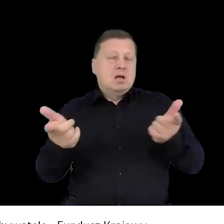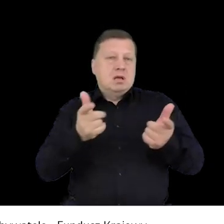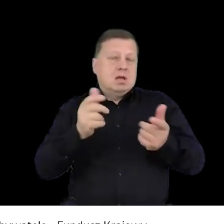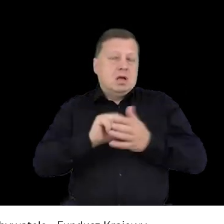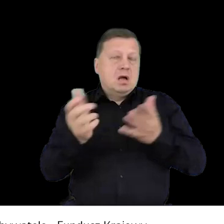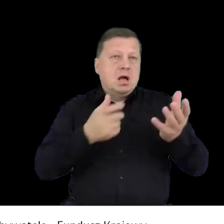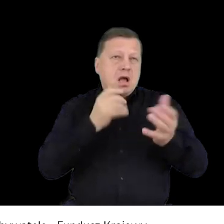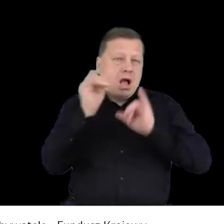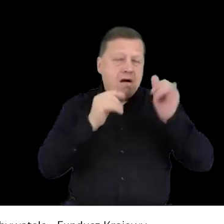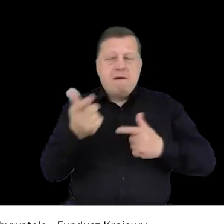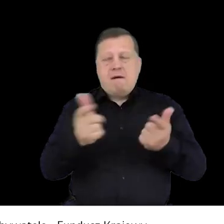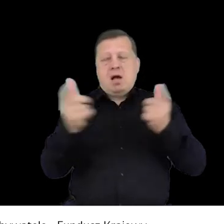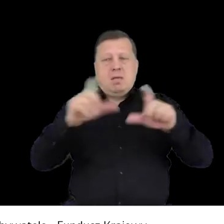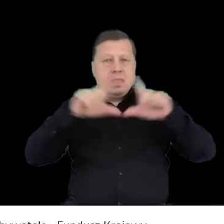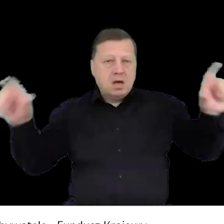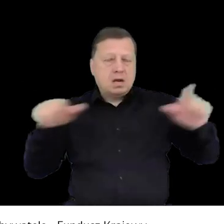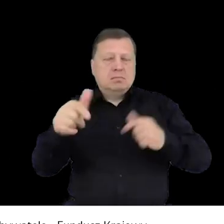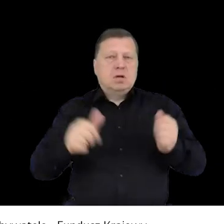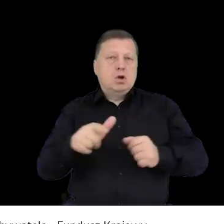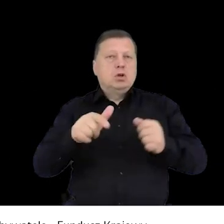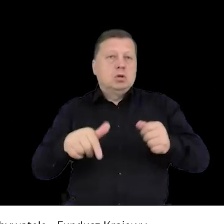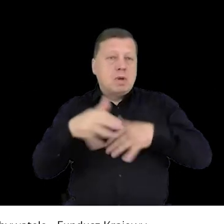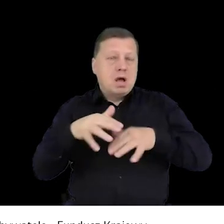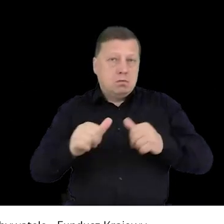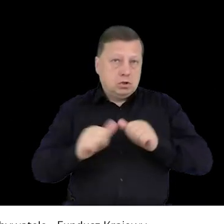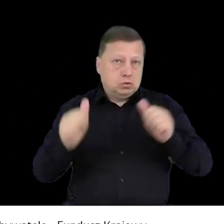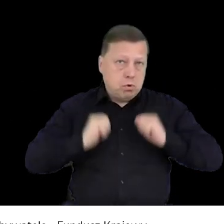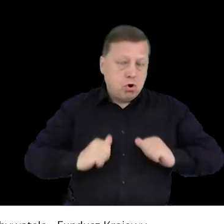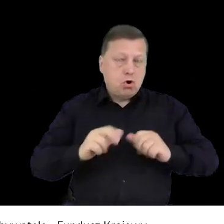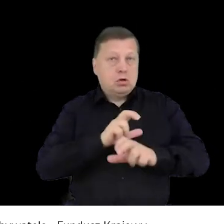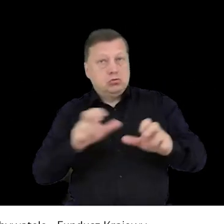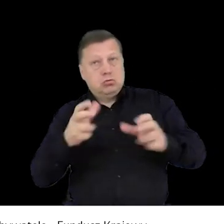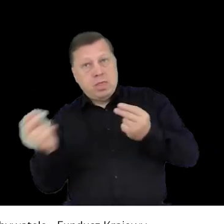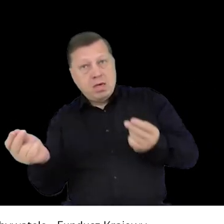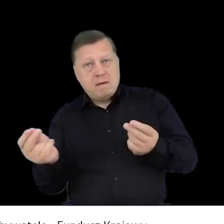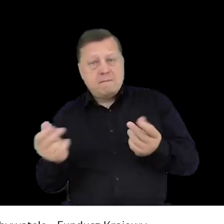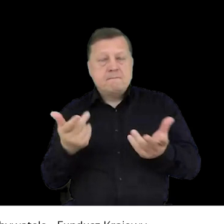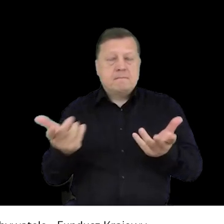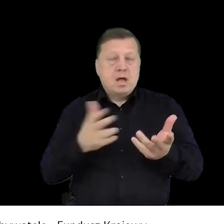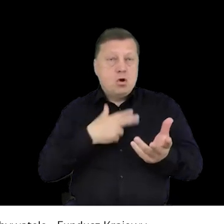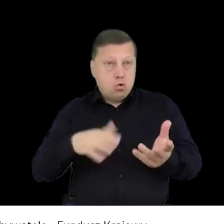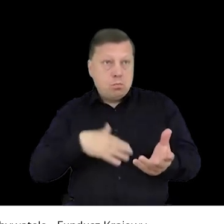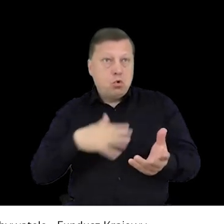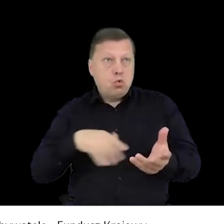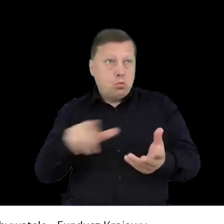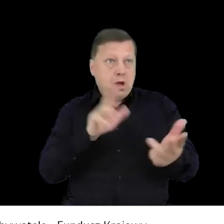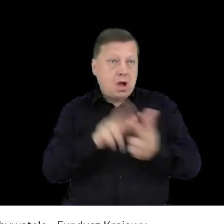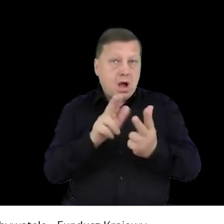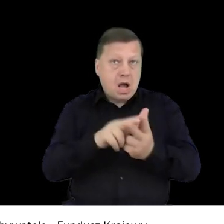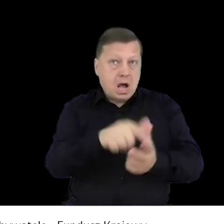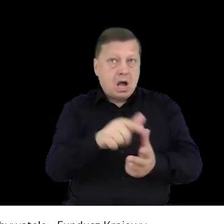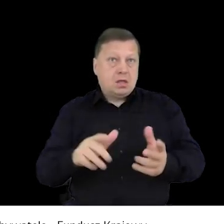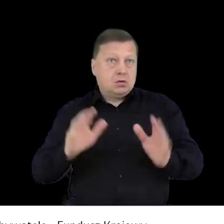są emocje, czy to jest spokojowa kontrakt, czy niekoniecznie, czy próbują atakować główne zgromadzenia,